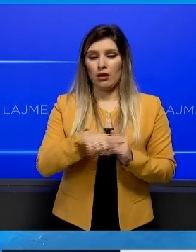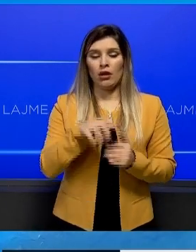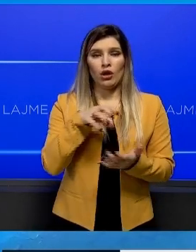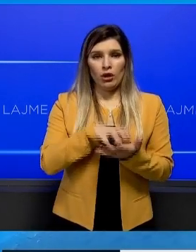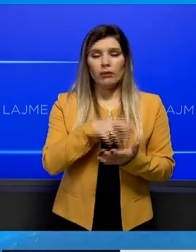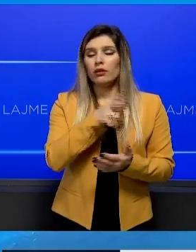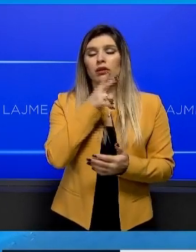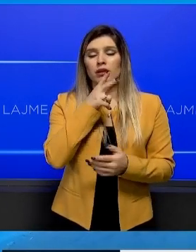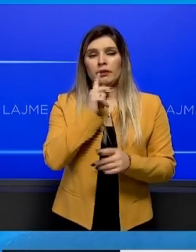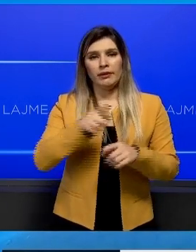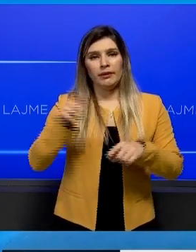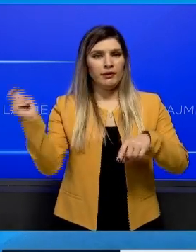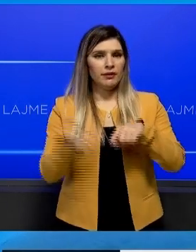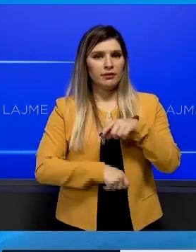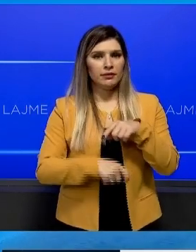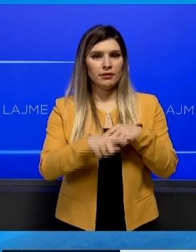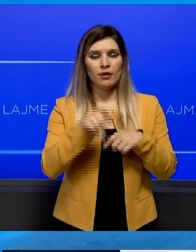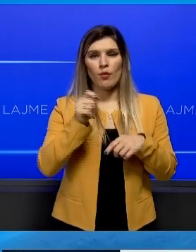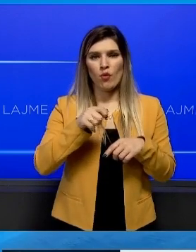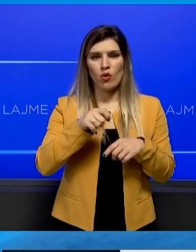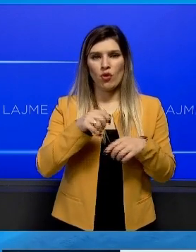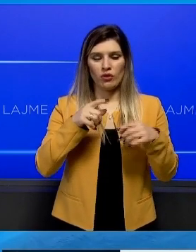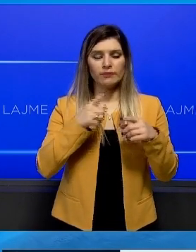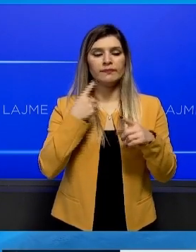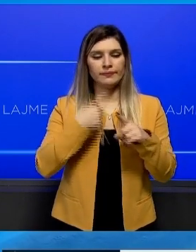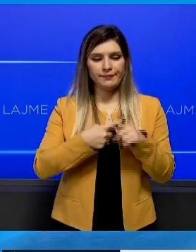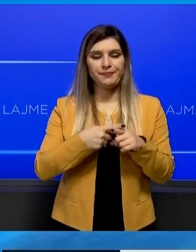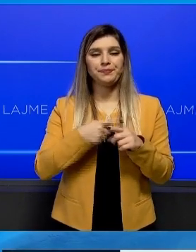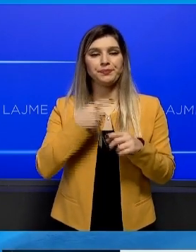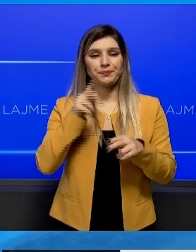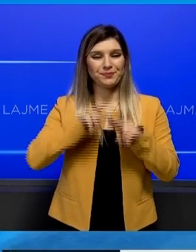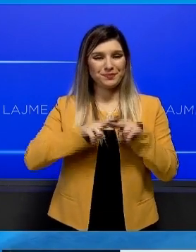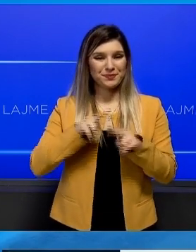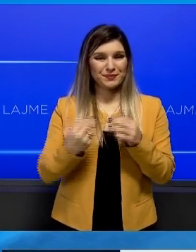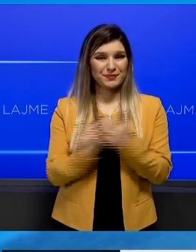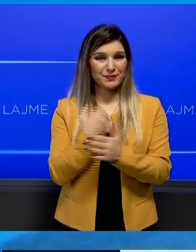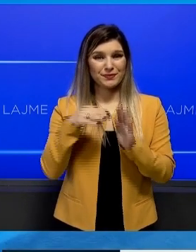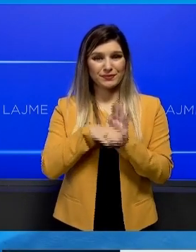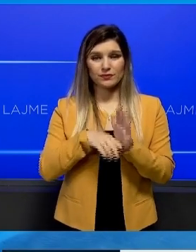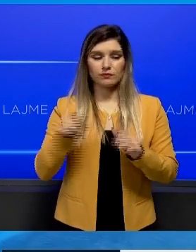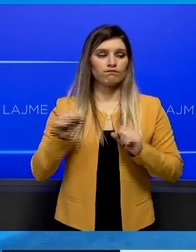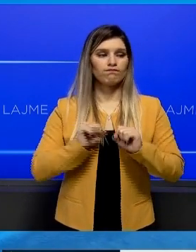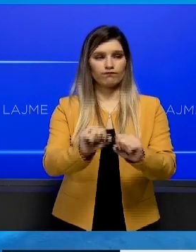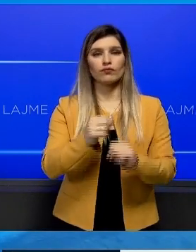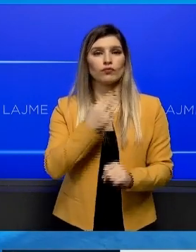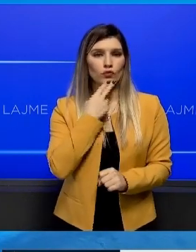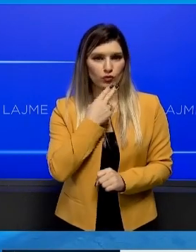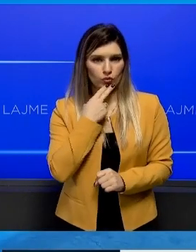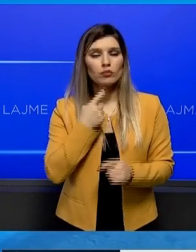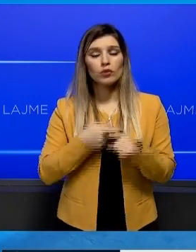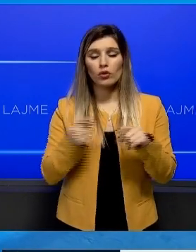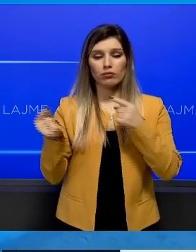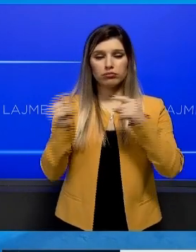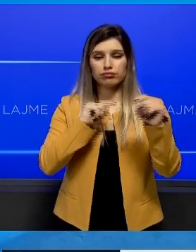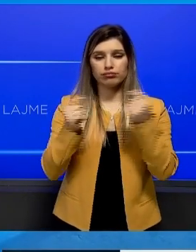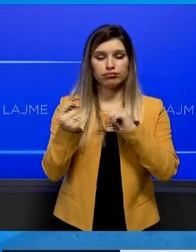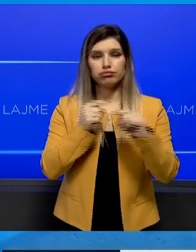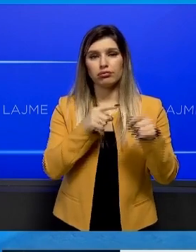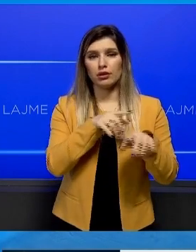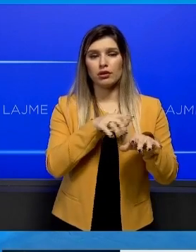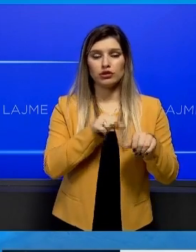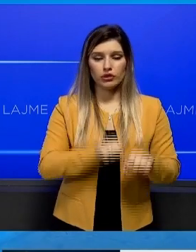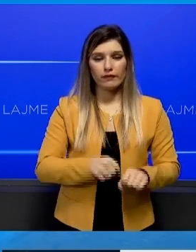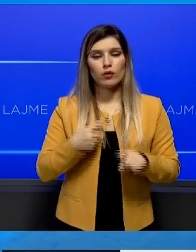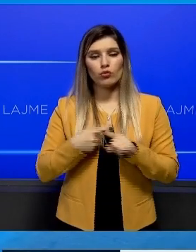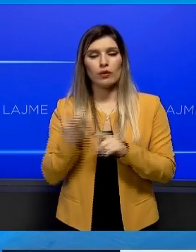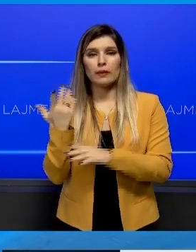kërkuar shkarkimin e bordit të zërës dhe anullimin e tarifave të vendosura, dhe rrisa është villuar debat e replika mes deputetve të pozitës e